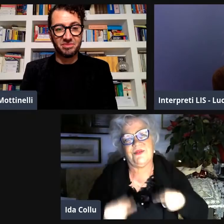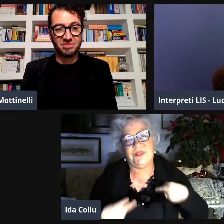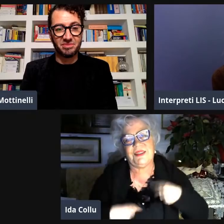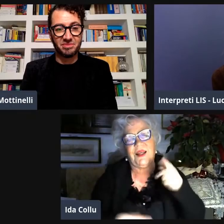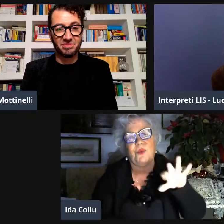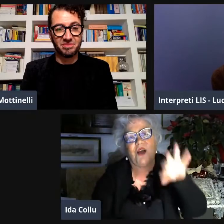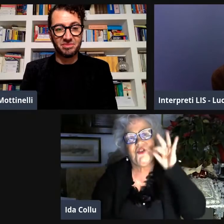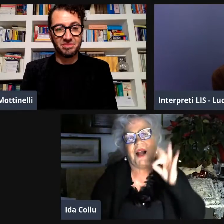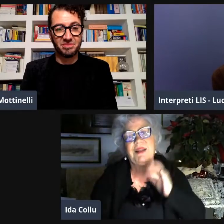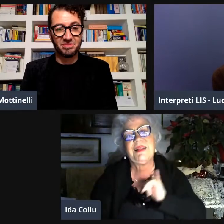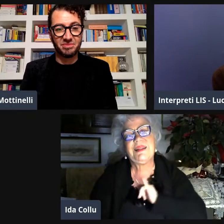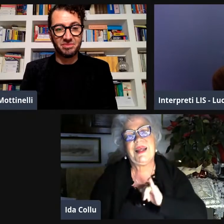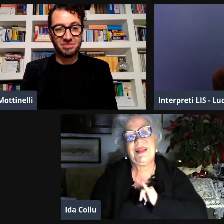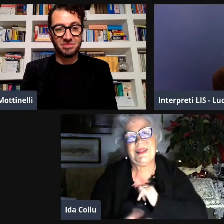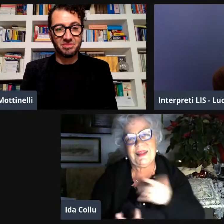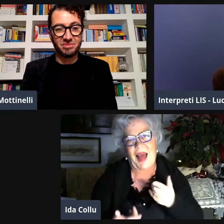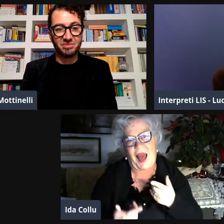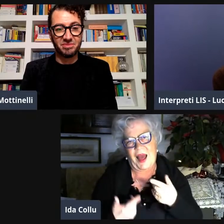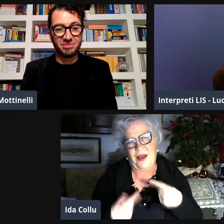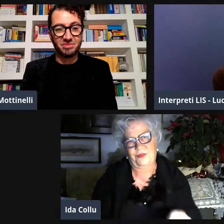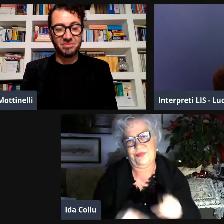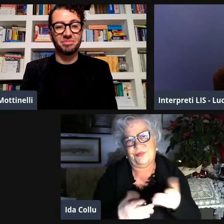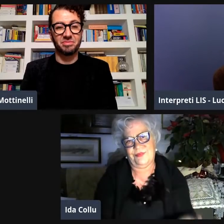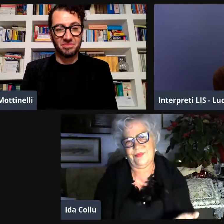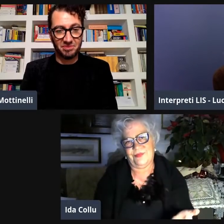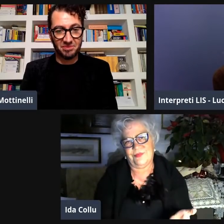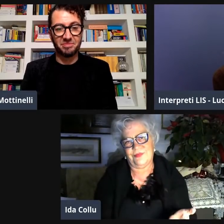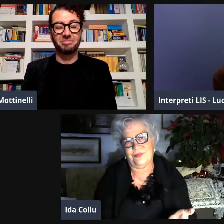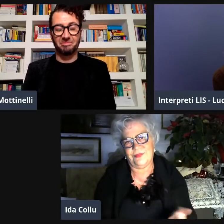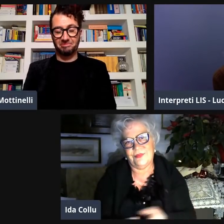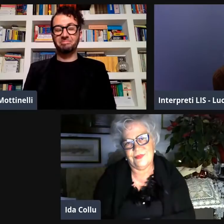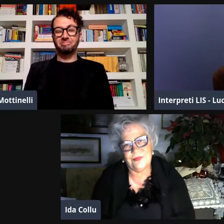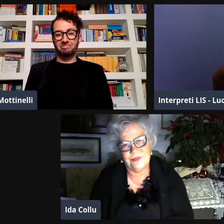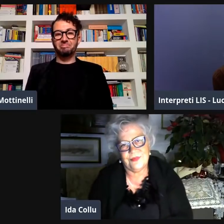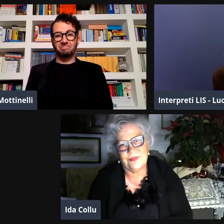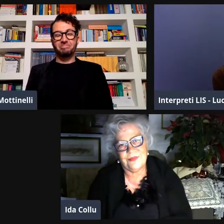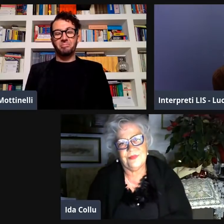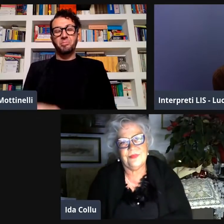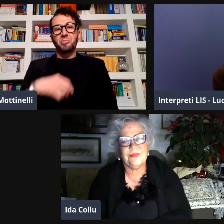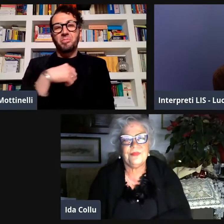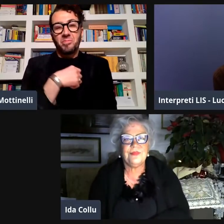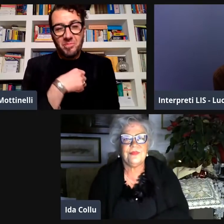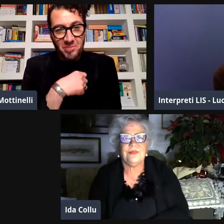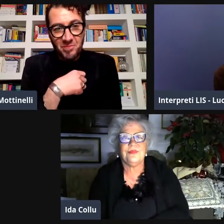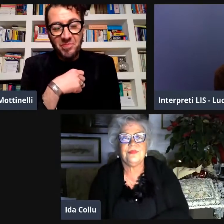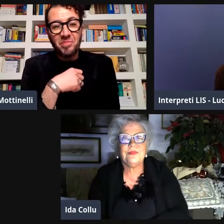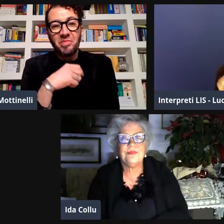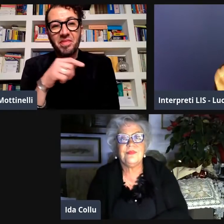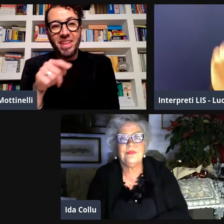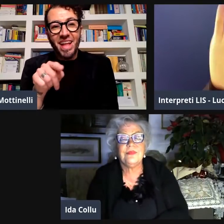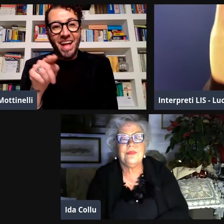stesso e di capire che ce la può fare da solo a scegliere la propria identità solo questo